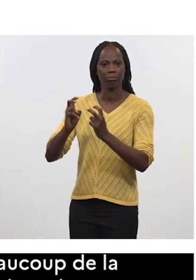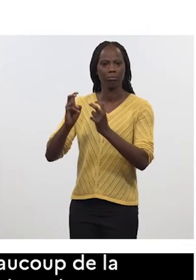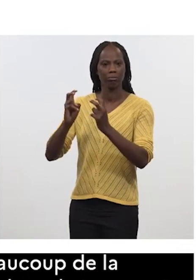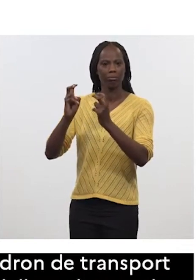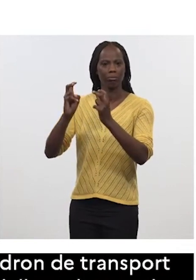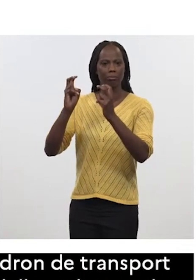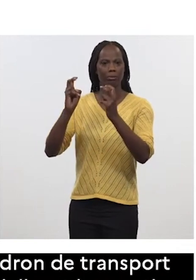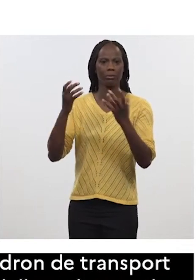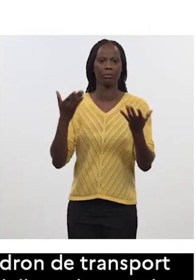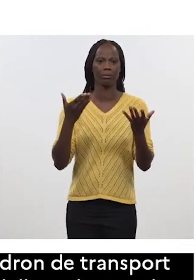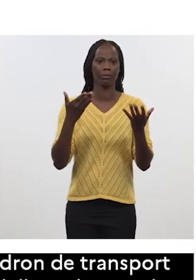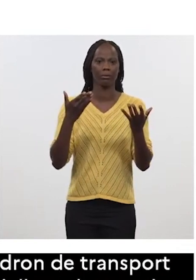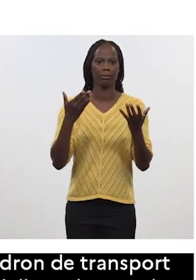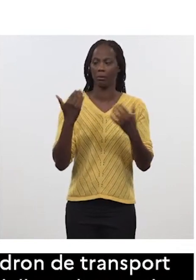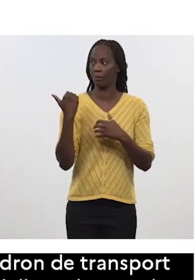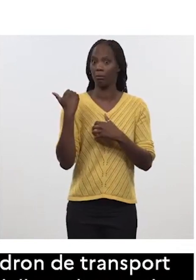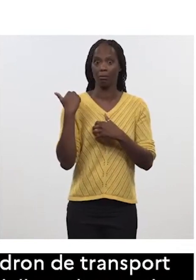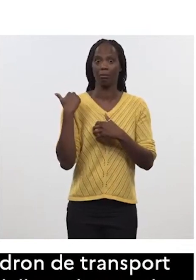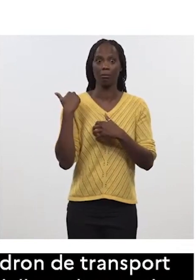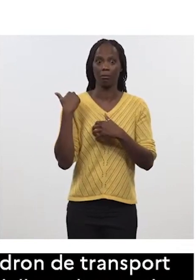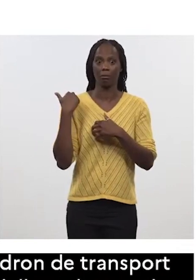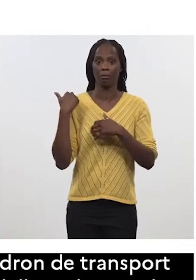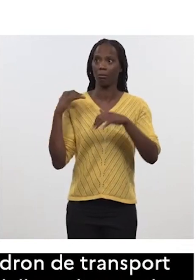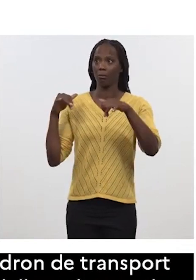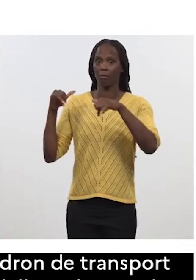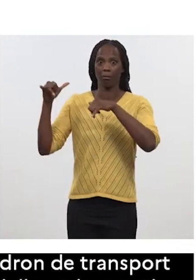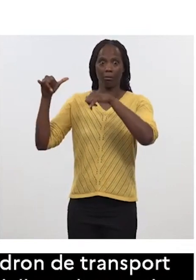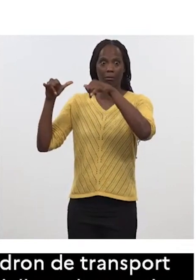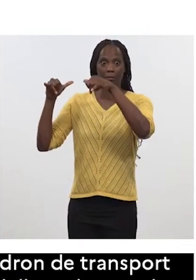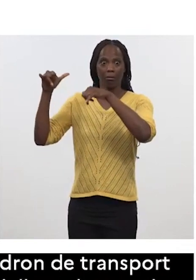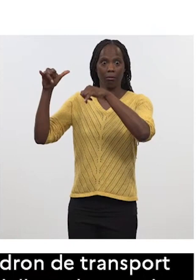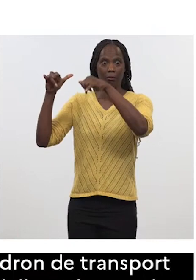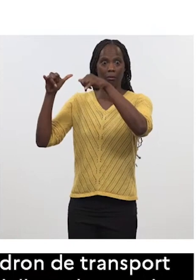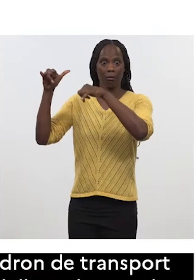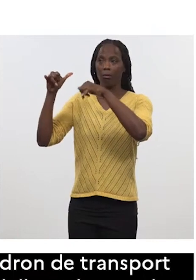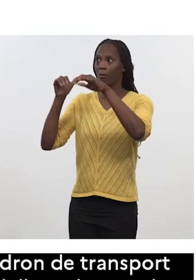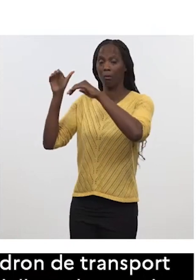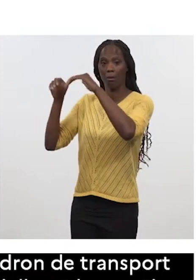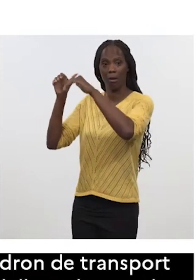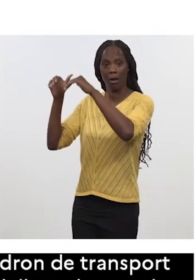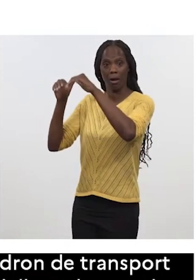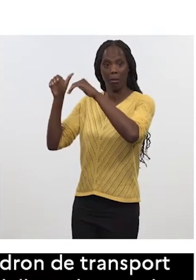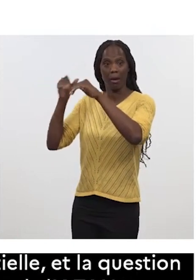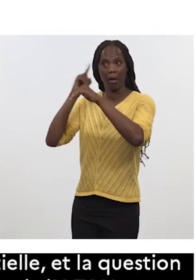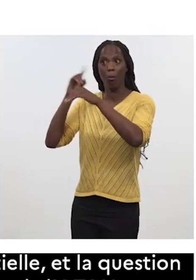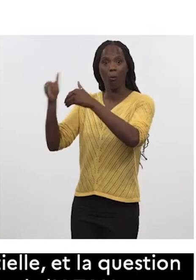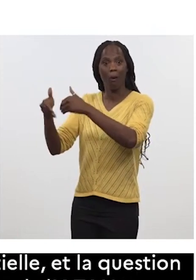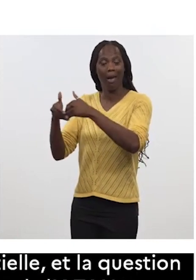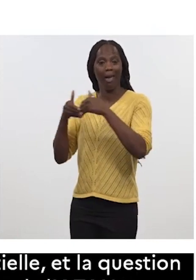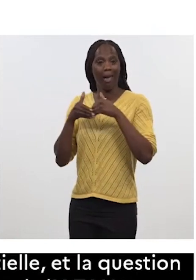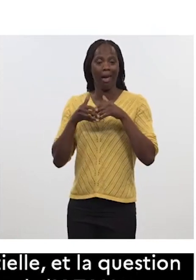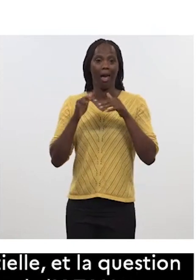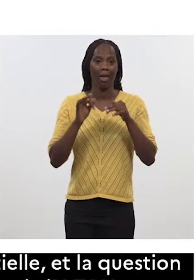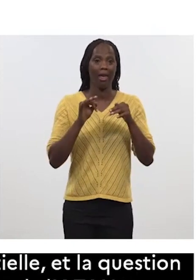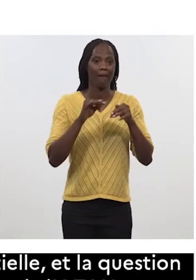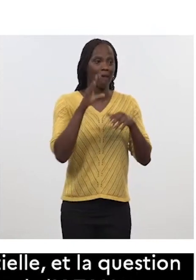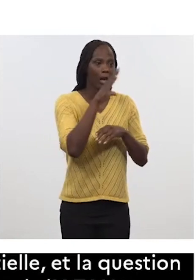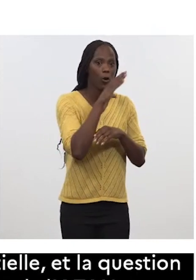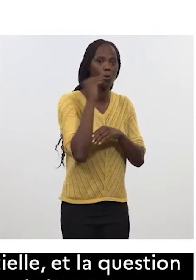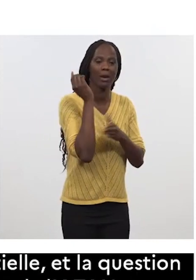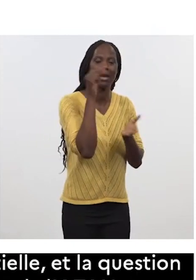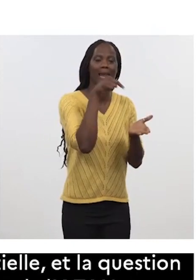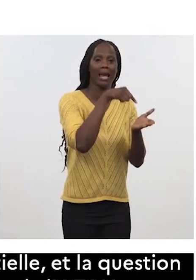escadron a encore été sollicité il y a quelques jours, voire même quelques heures, pour acheminer de l'aide humanitaire en Libye.